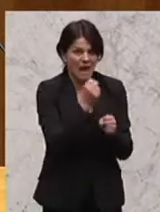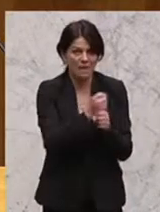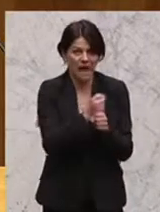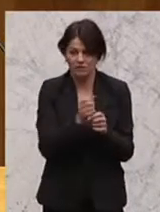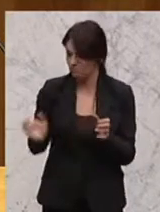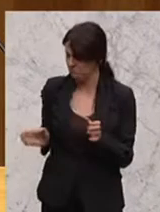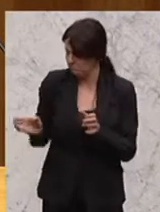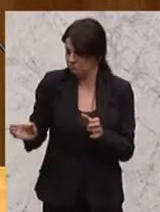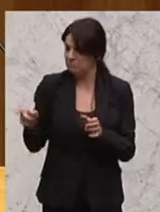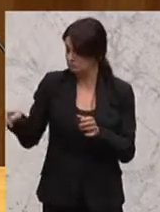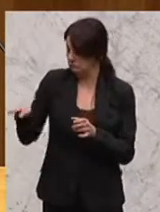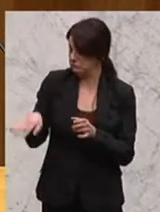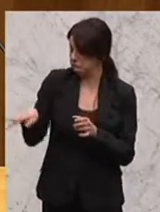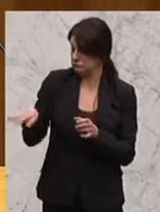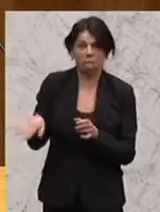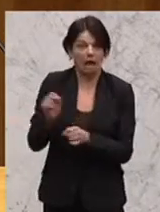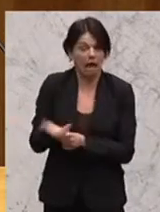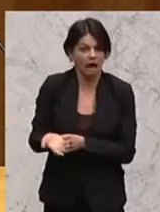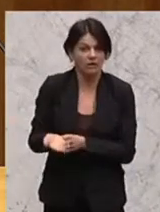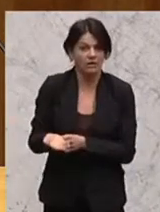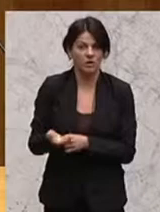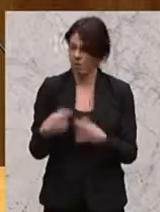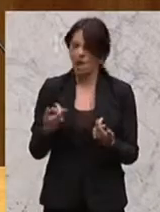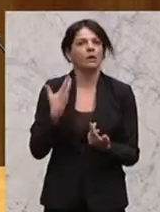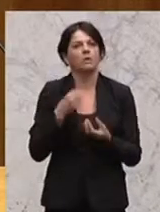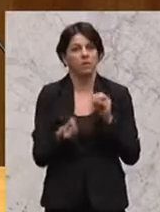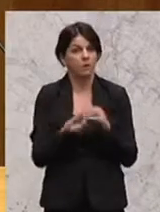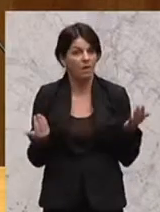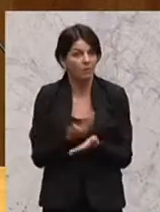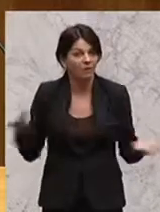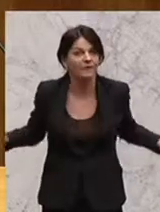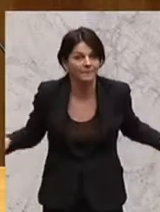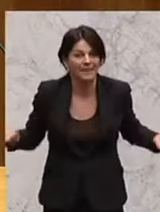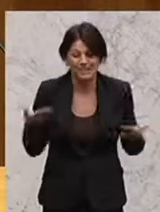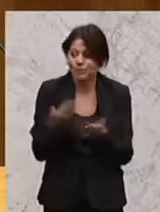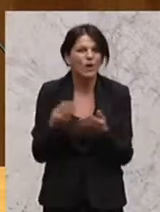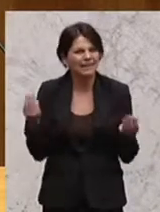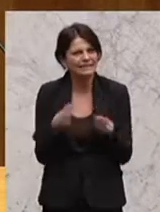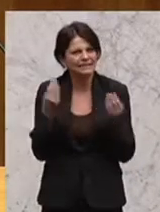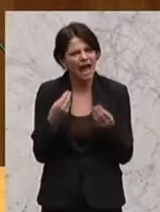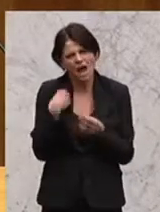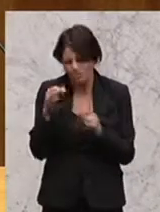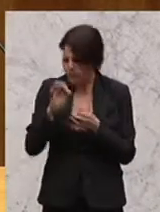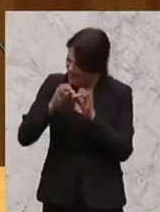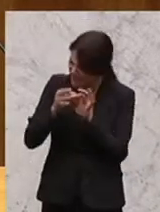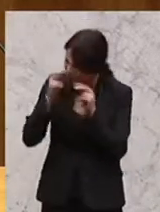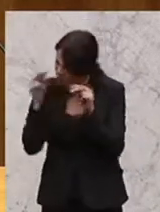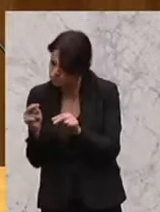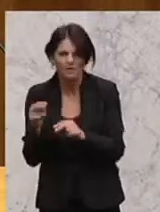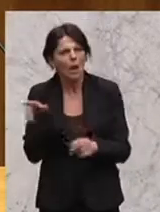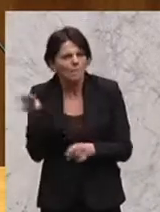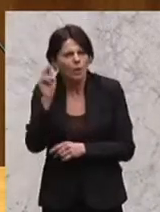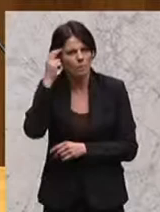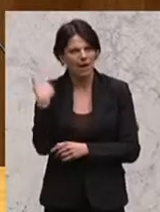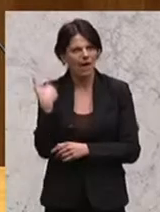dazustellen, der das erledigen kann und dann wird schon wieder zum Problem. Also solche Dinge durchaus auch mitzudenken,